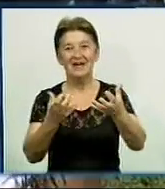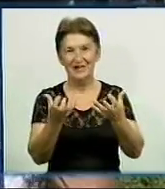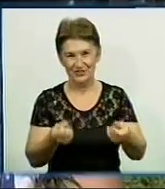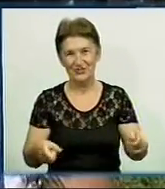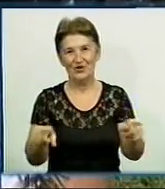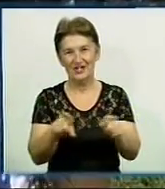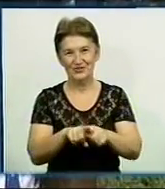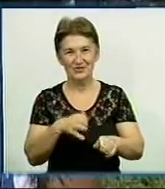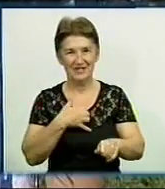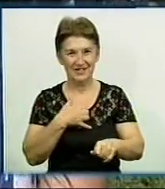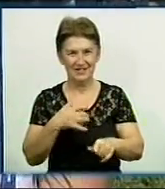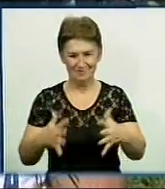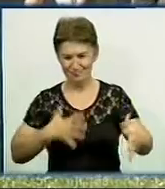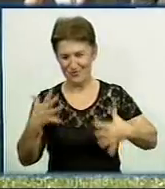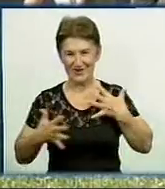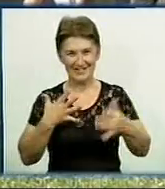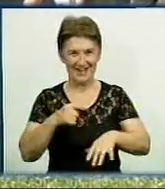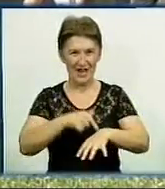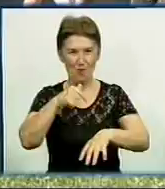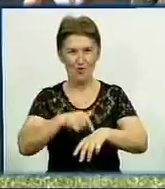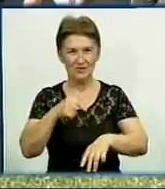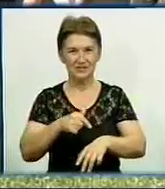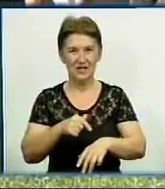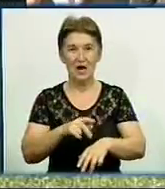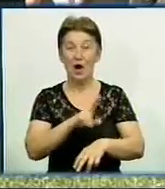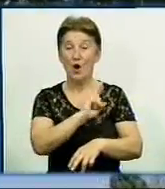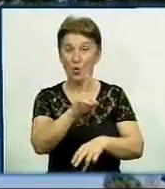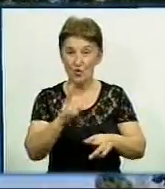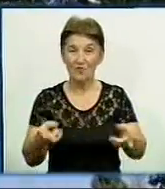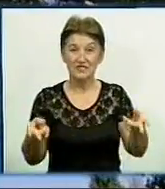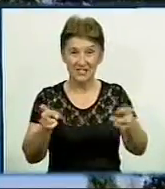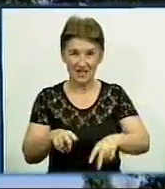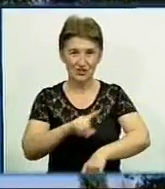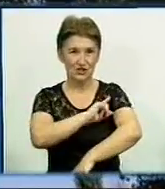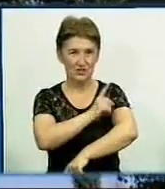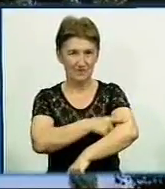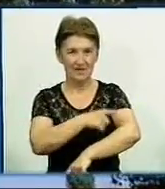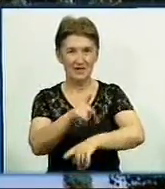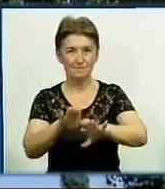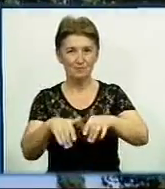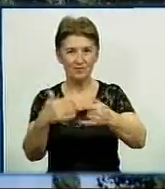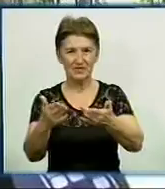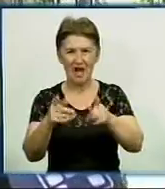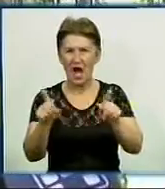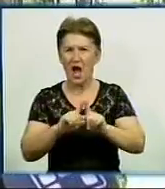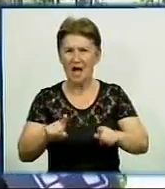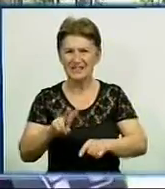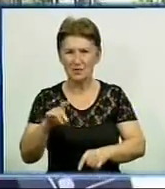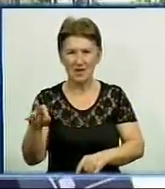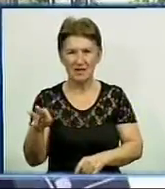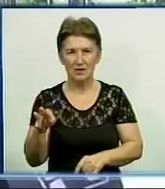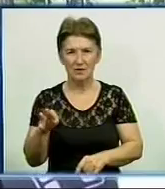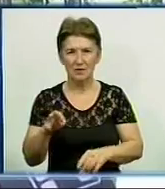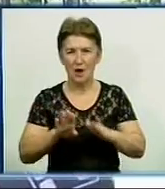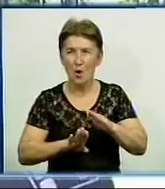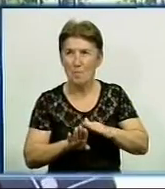таких бурних емоцій побольше. Тим, у кого залишалися сили після водних боїв, свої розваги пропонували екстремали. Такі розваги, як